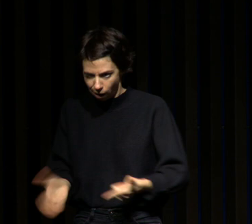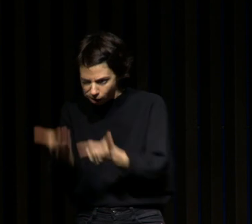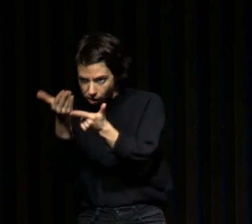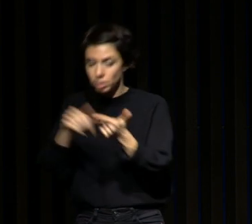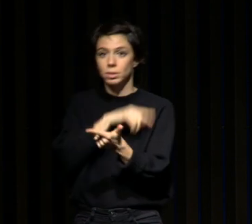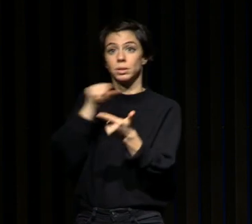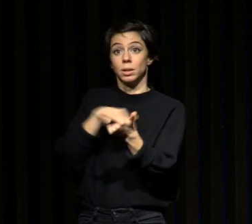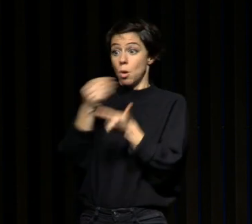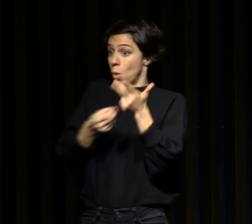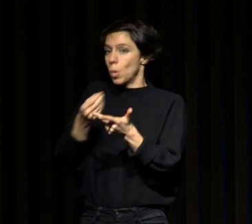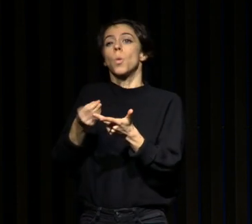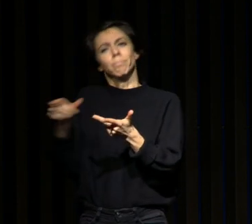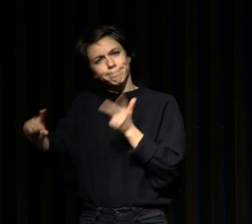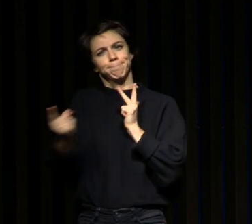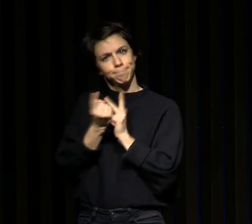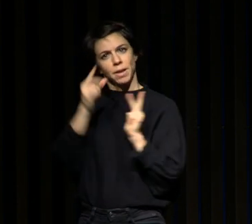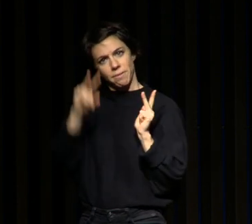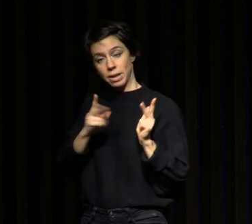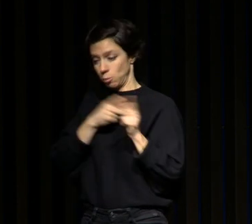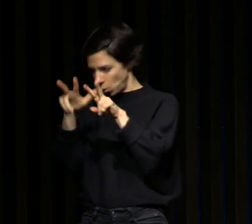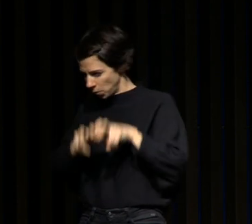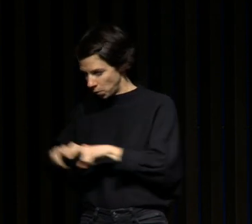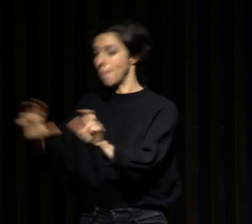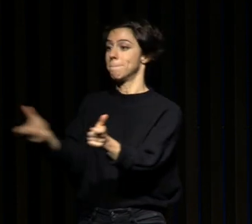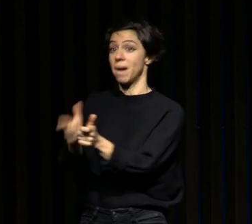une maladie organique du sommeil qui vous empêche de dormir